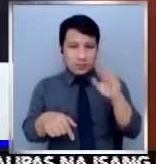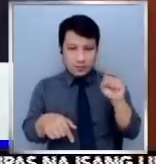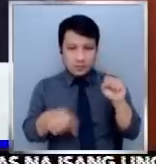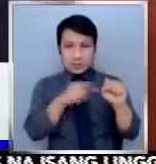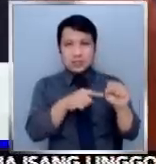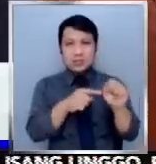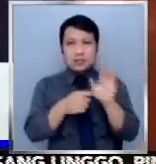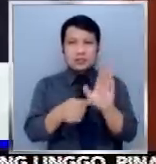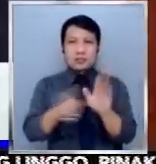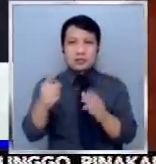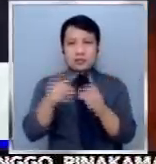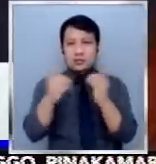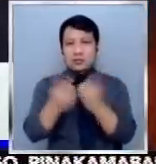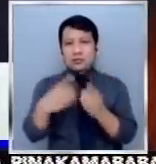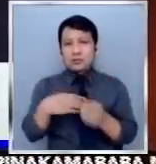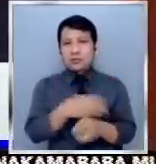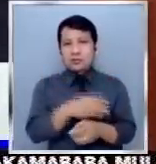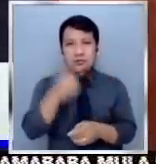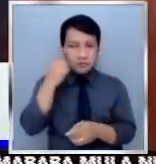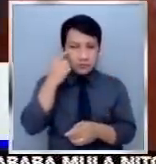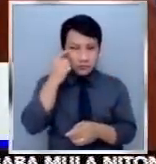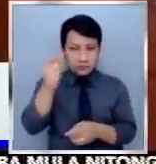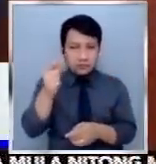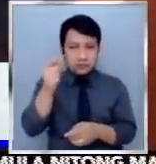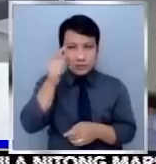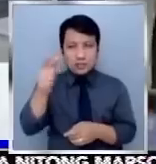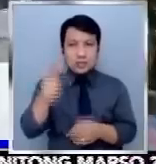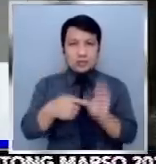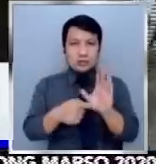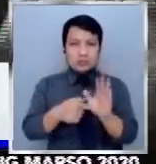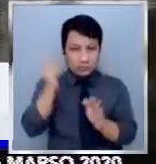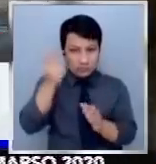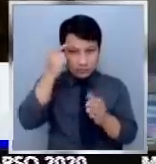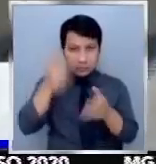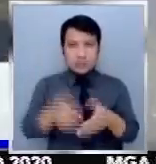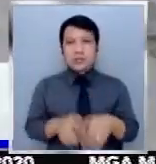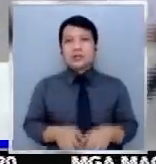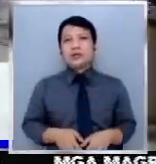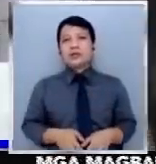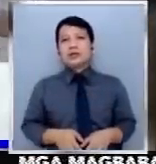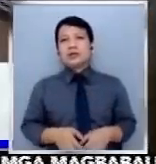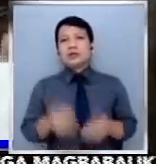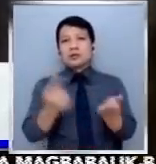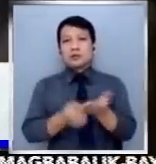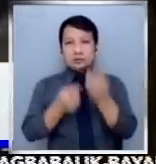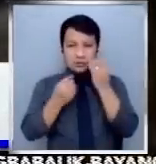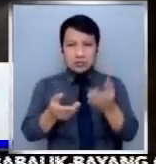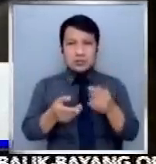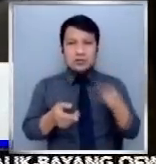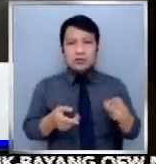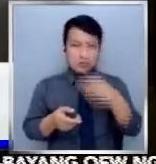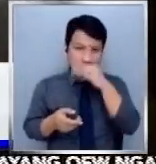ni 1st District Representative Doyle Yachon na tumatakbo bilang gobernador. Sa press conference, sinabi ni Pacquiao na